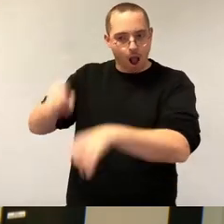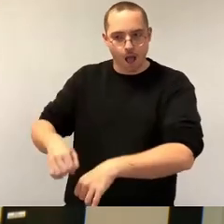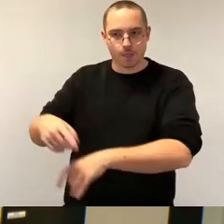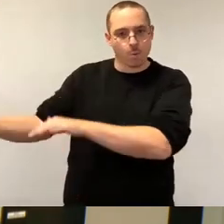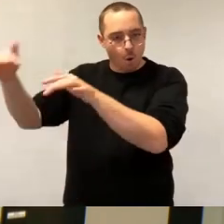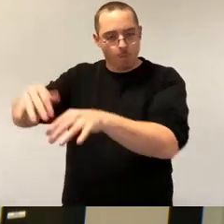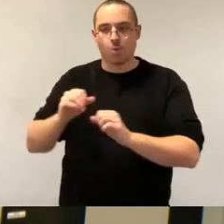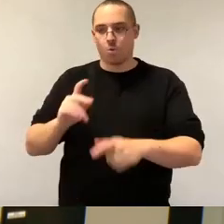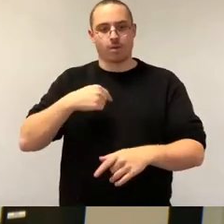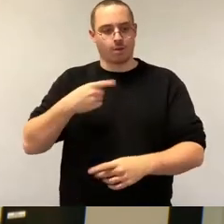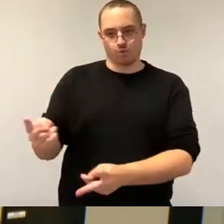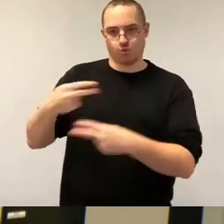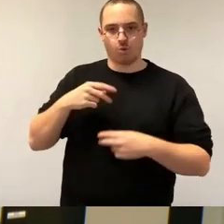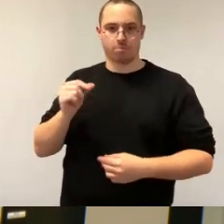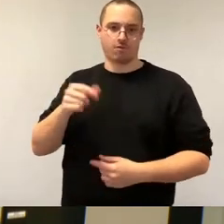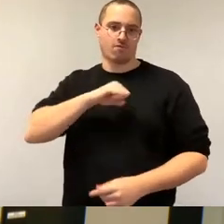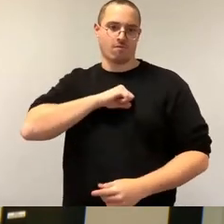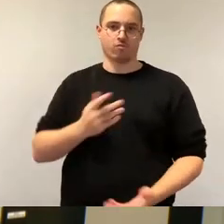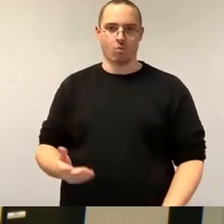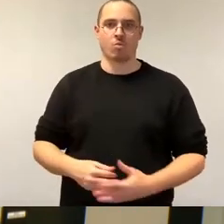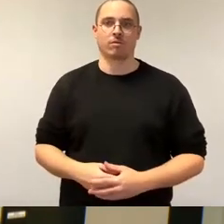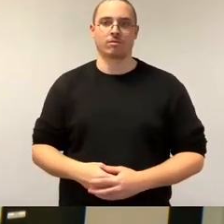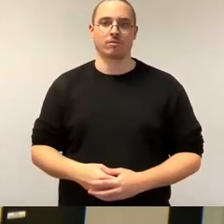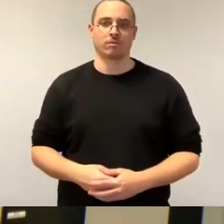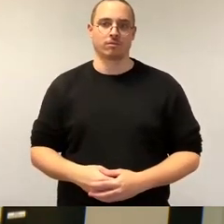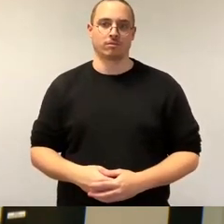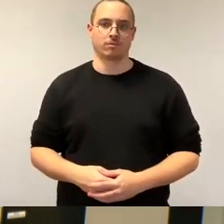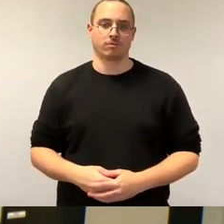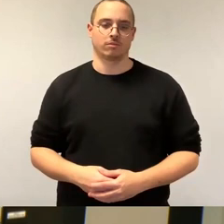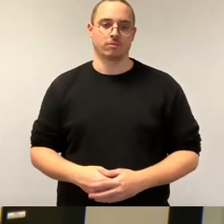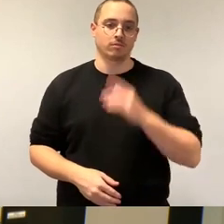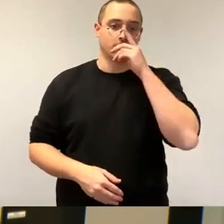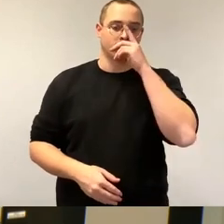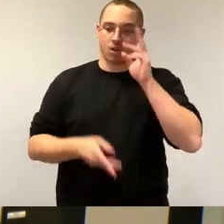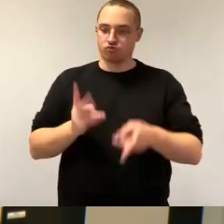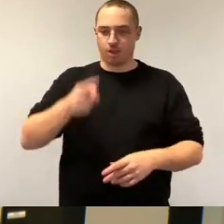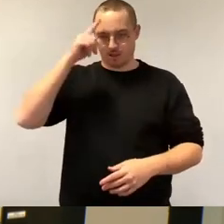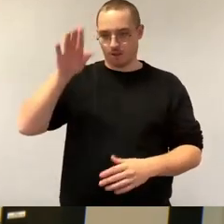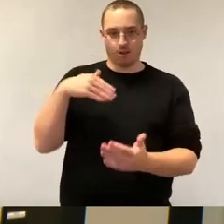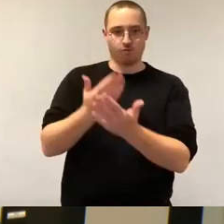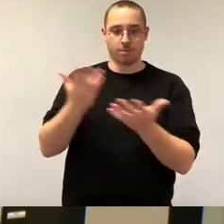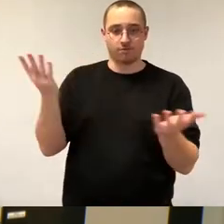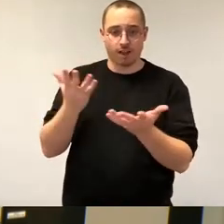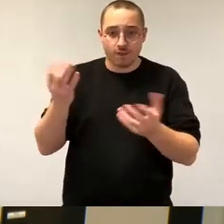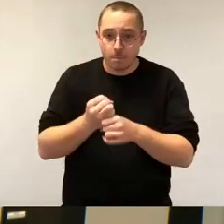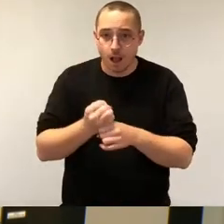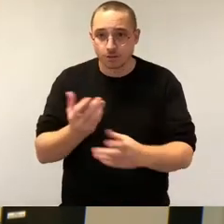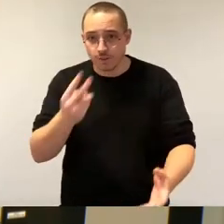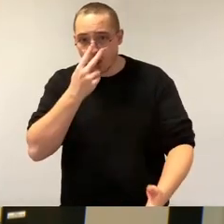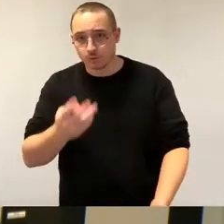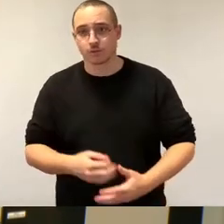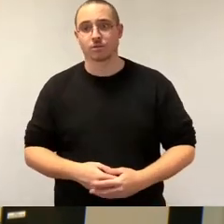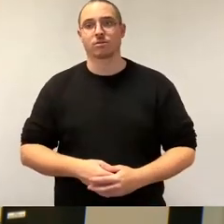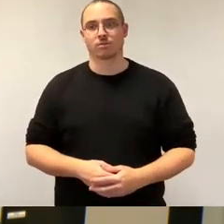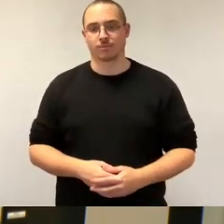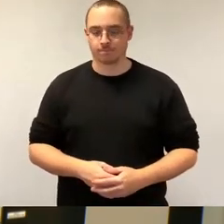nachgefragt, ja was können wir da tun, was ist die Aufgabe des Stadtrates? Das ist ganz klar. Wir müssen natürlich eine große Priorität in die